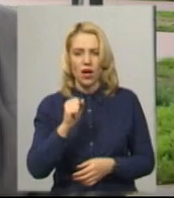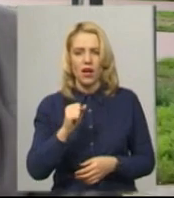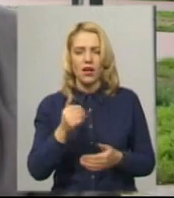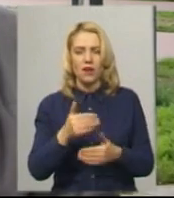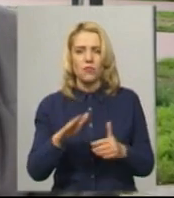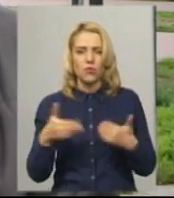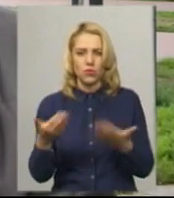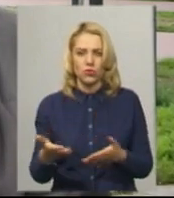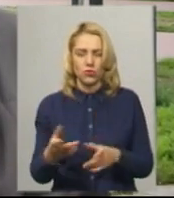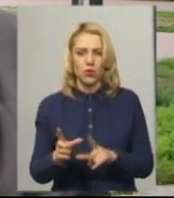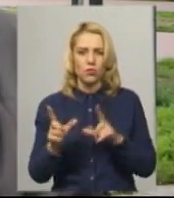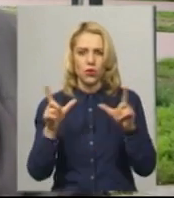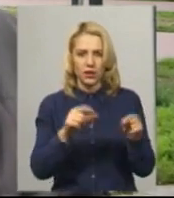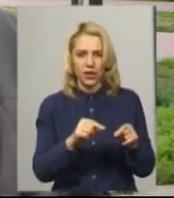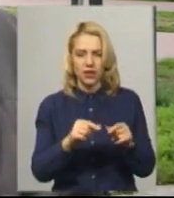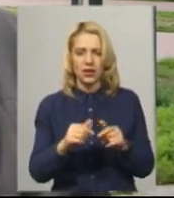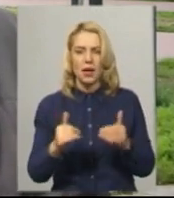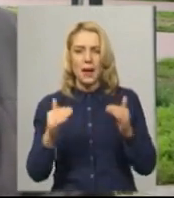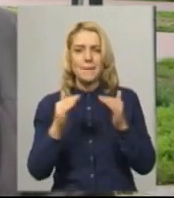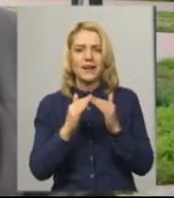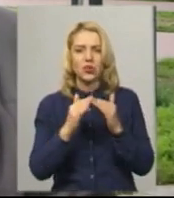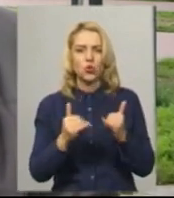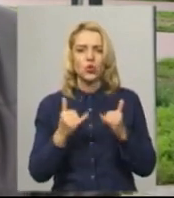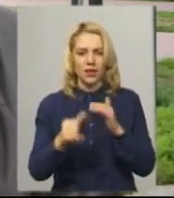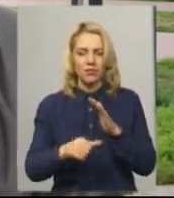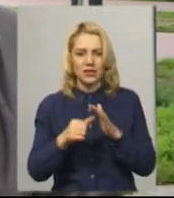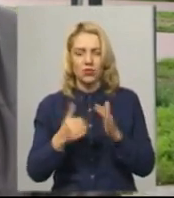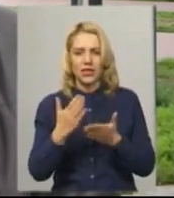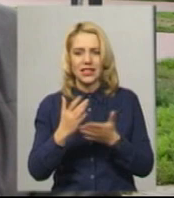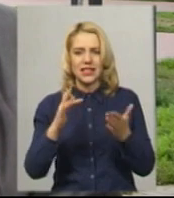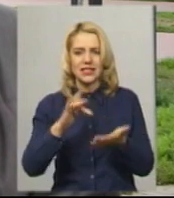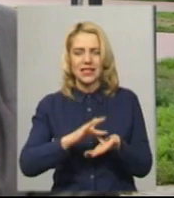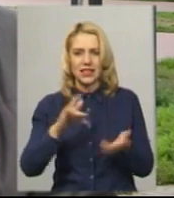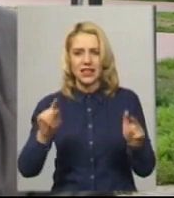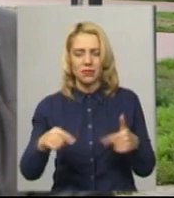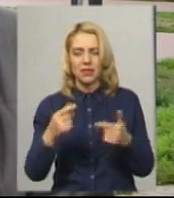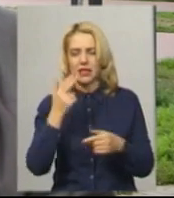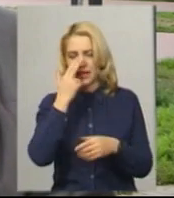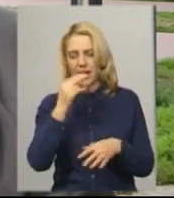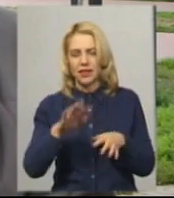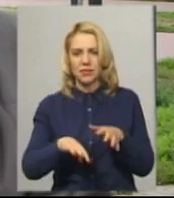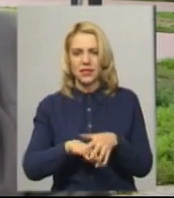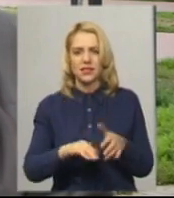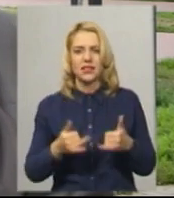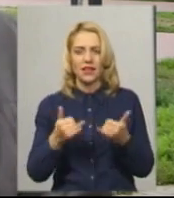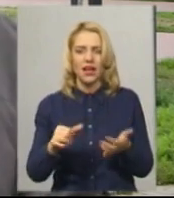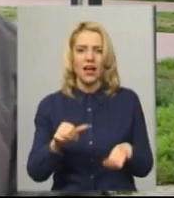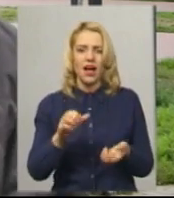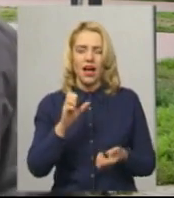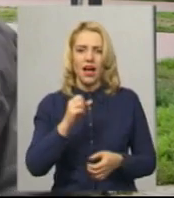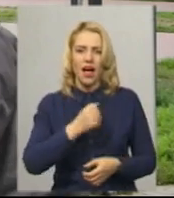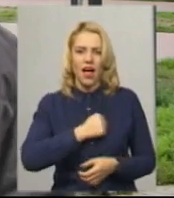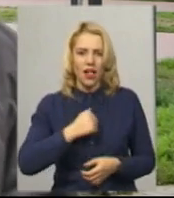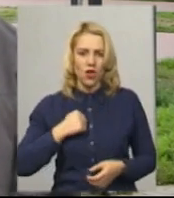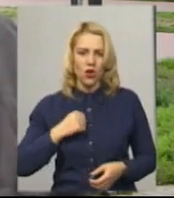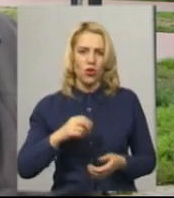ми пропонуємо поїхати в притулок для безхаченків. У нас є центр реабілітації, центр адаптації для нарко-алкозалежності на 40 чоловік. І